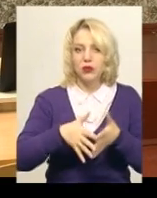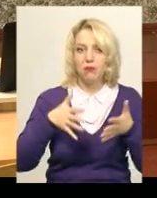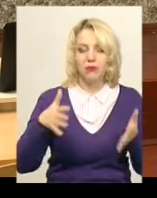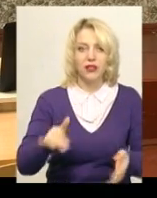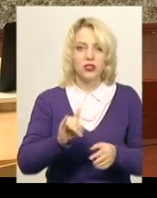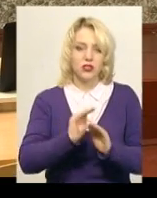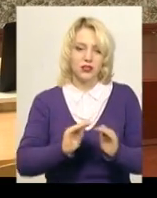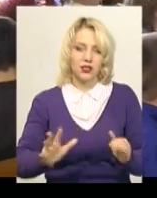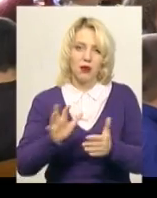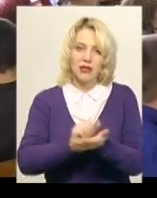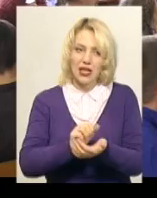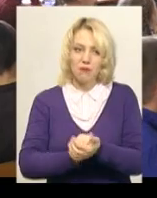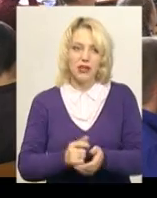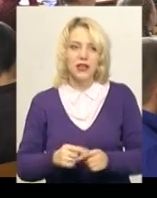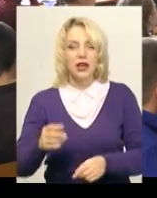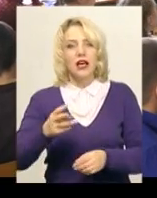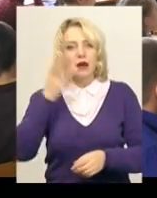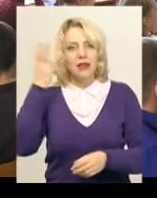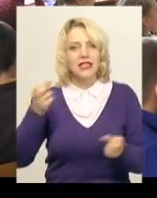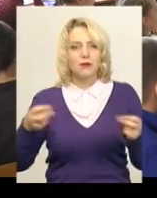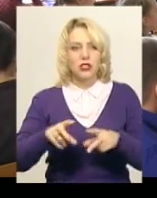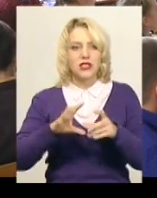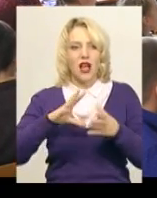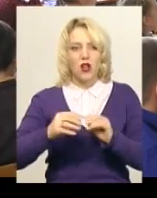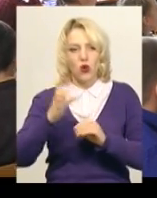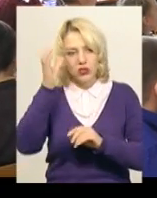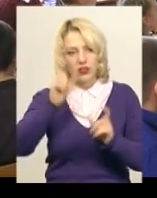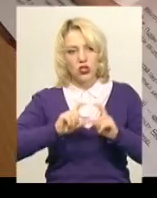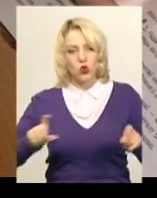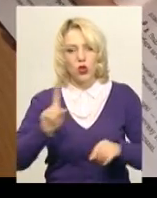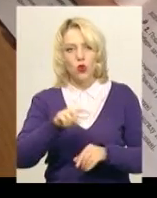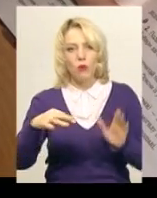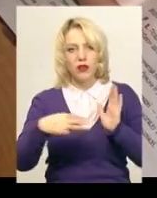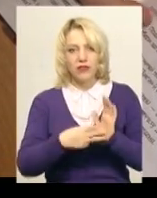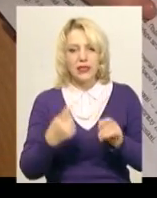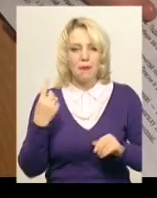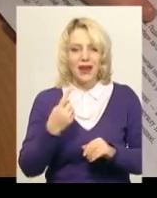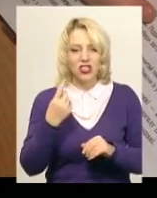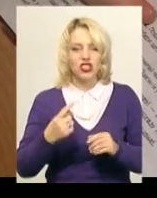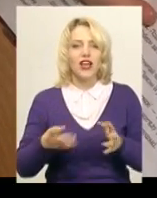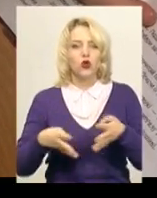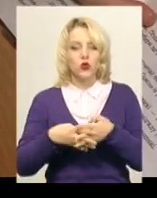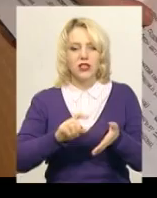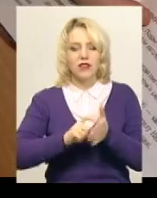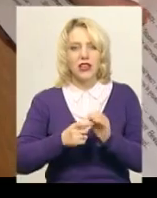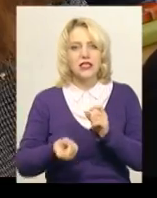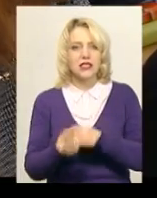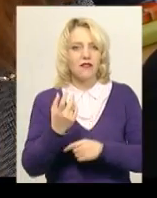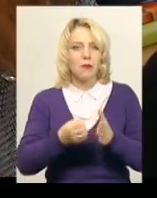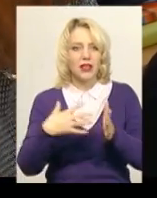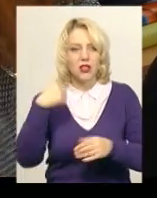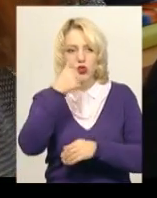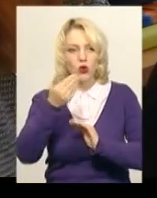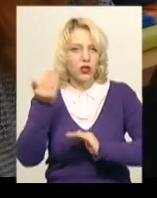дітками займається. В Хмельницькій спеціалізованій загальноосвітній школі номер 8 перші інклюзивні класи з'явились 15 років тому,